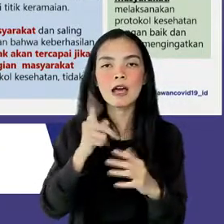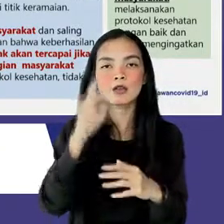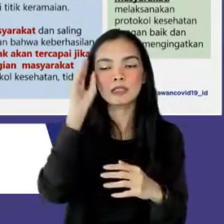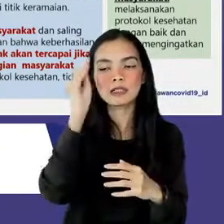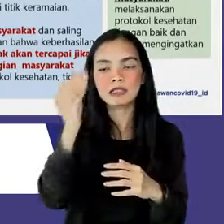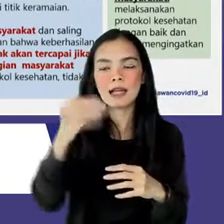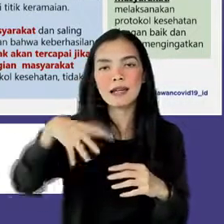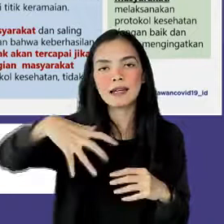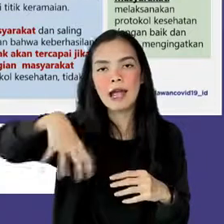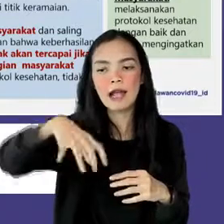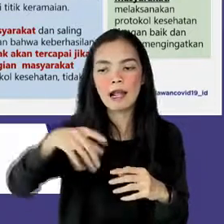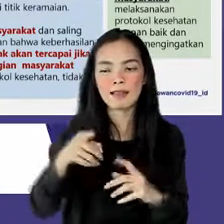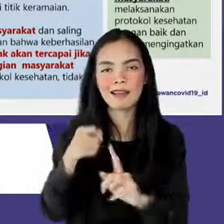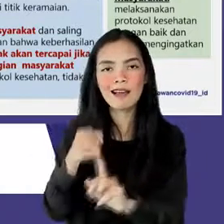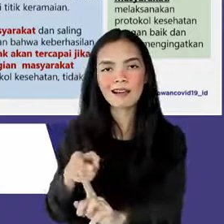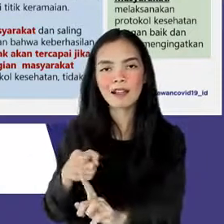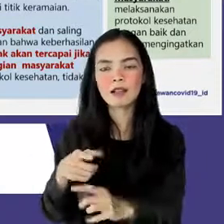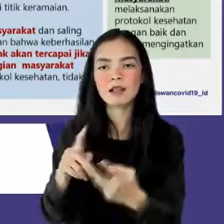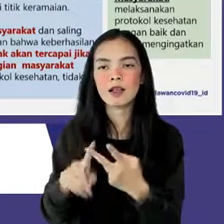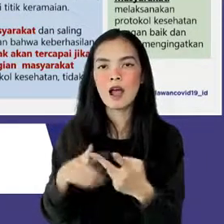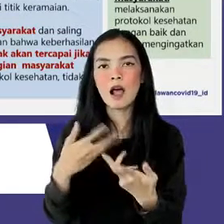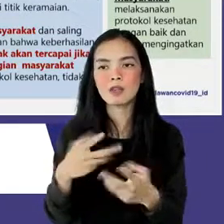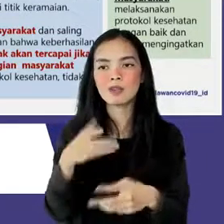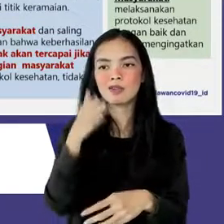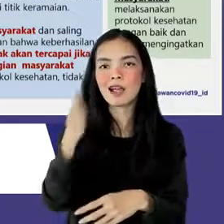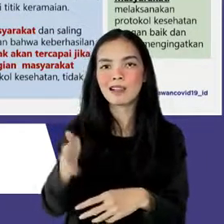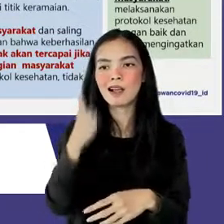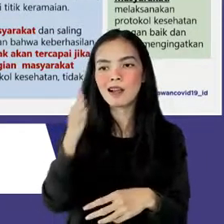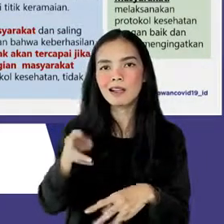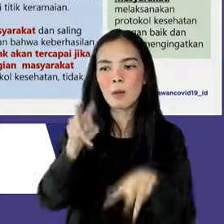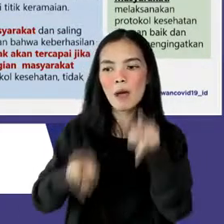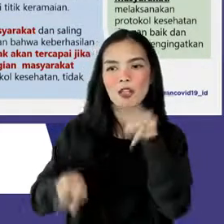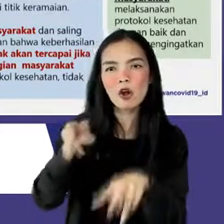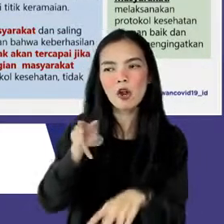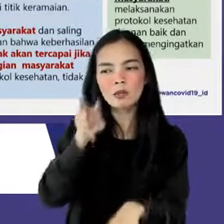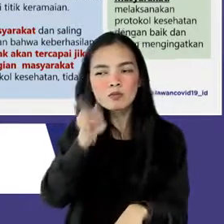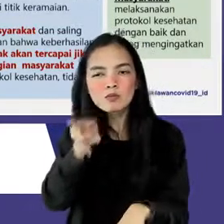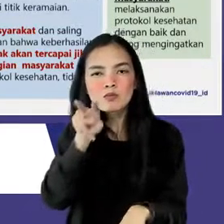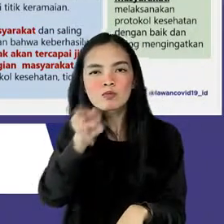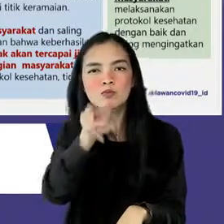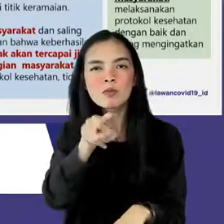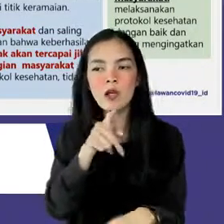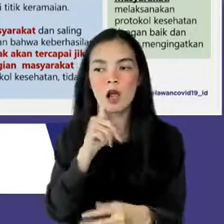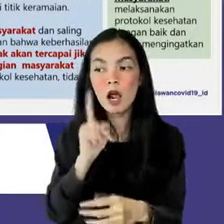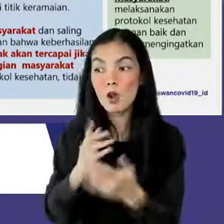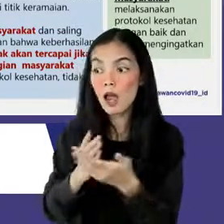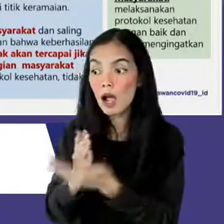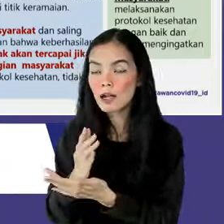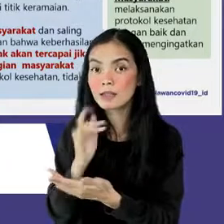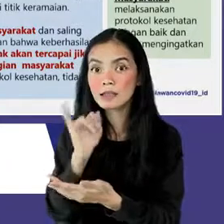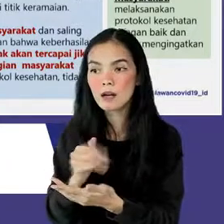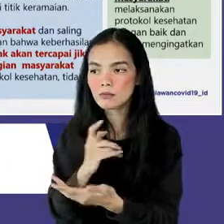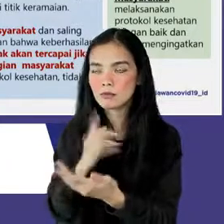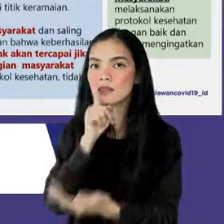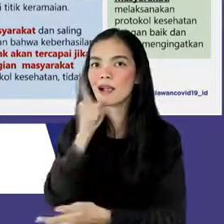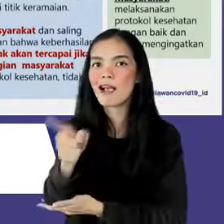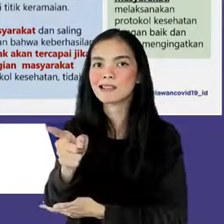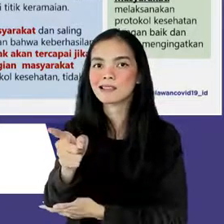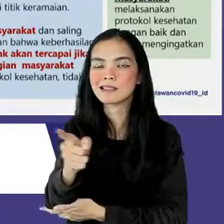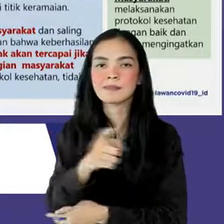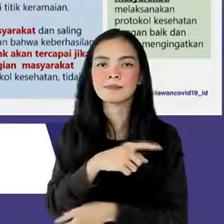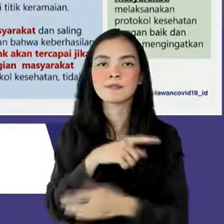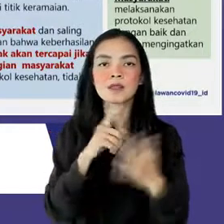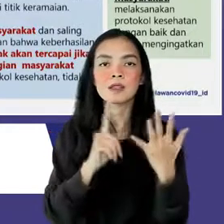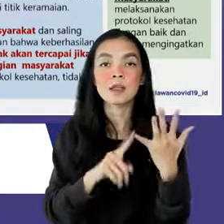target serta jadwal rutin patroli, pengawasan, dan tindakan tegas. kelima, pemahaman masyarakat.